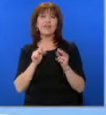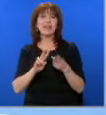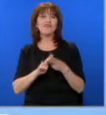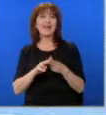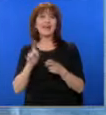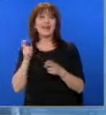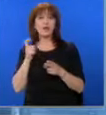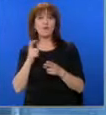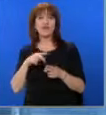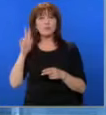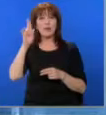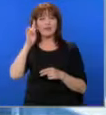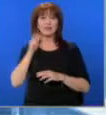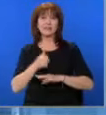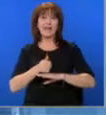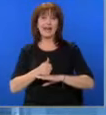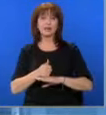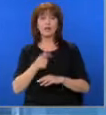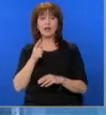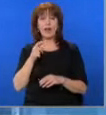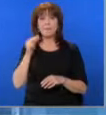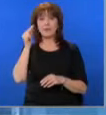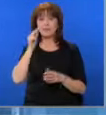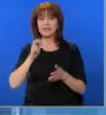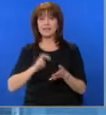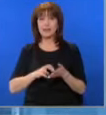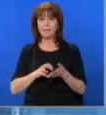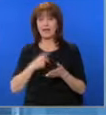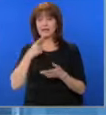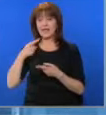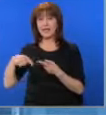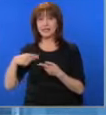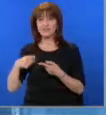Ваня Григорова и изпълнителният директор на ББРе Цанко Арабаджиев.